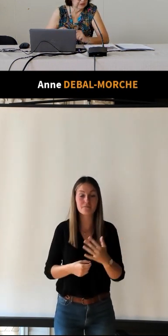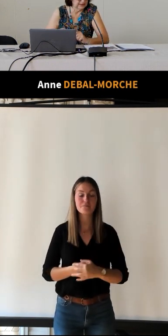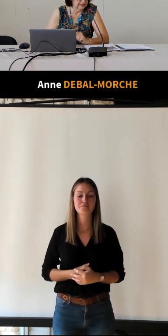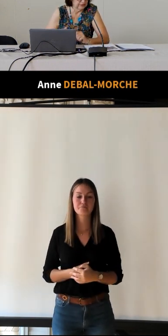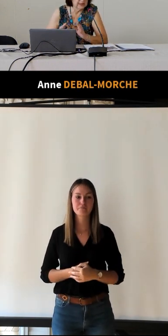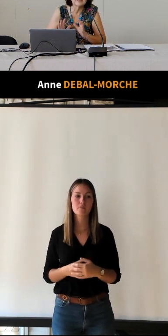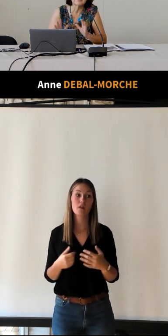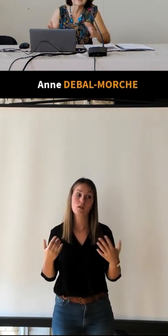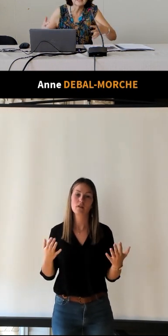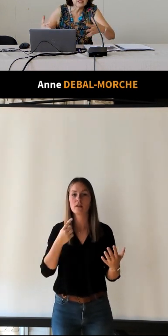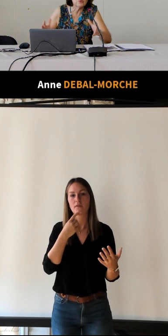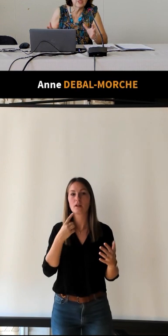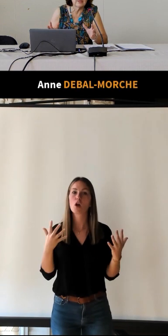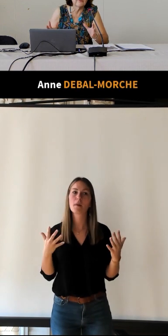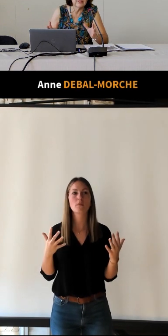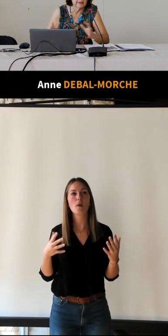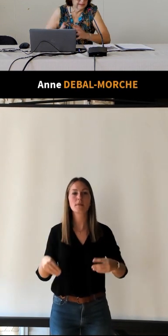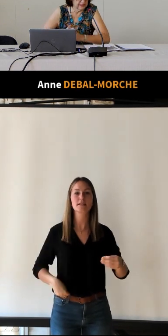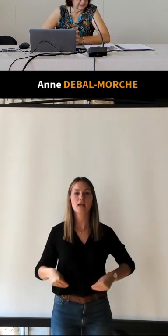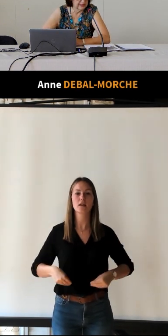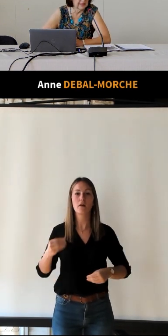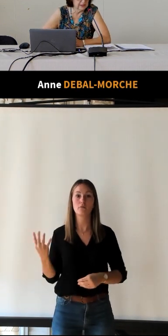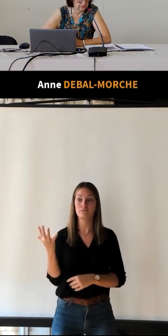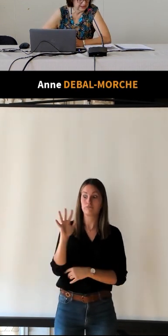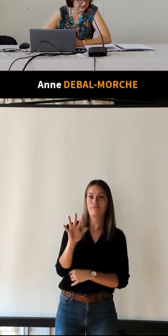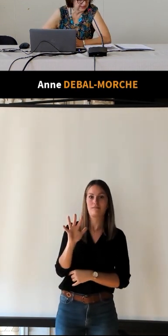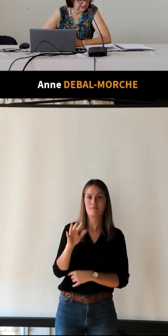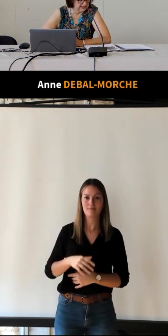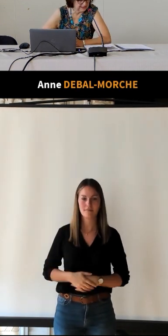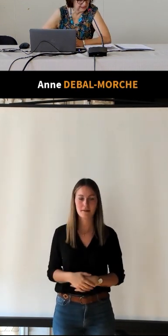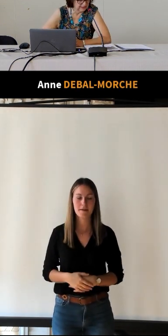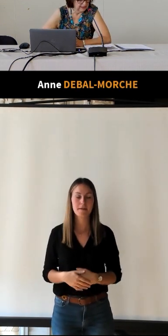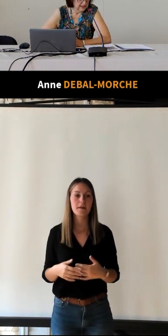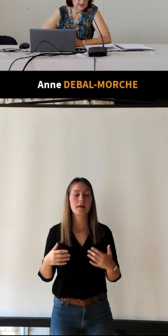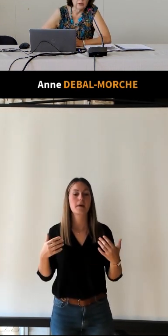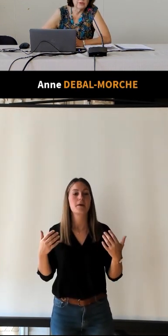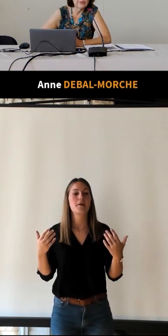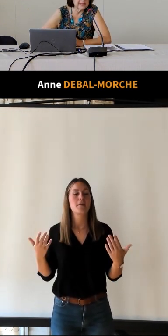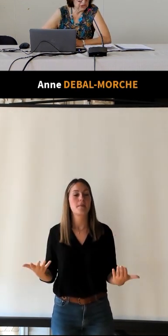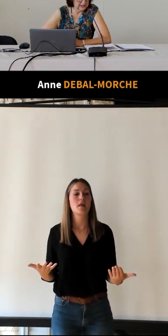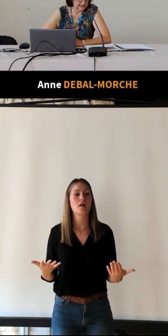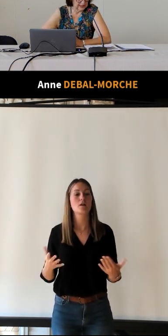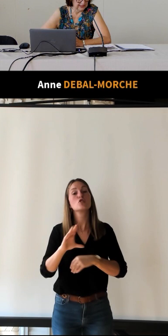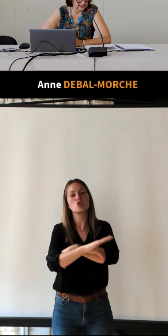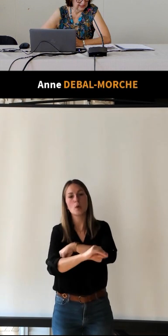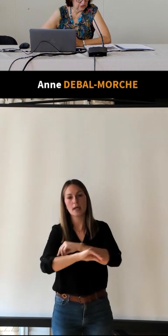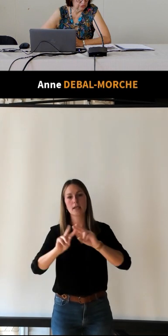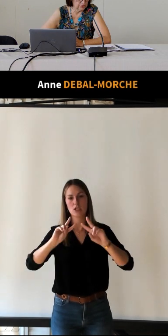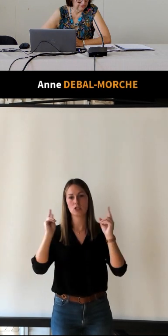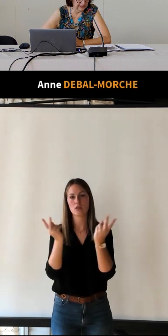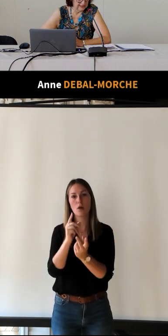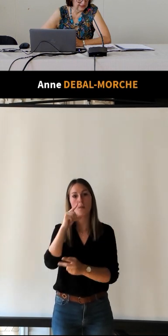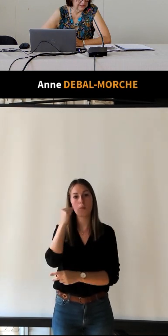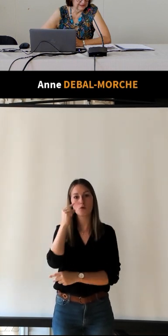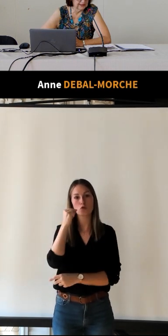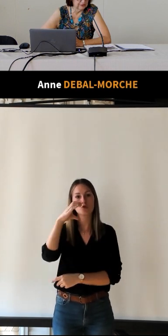donc, je dirais, c'est presque un directoire, en fait, qui dirige ce syndicat d'initiative. Le secrétaire général est Georges